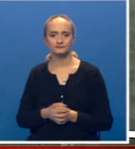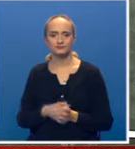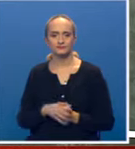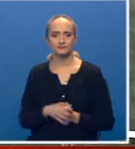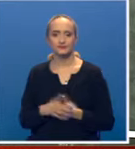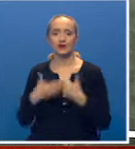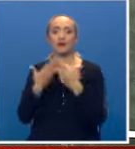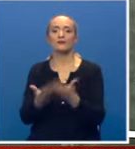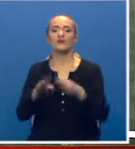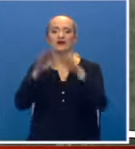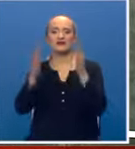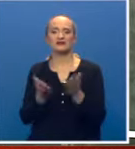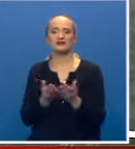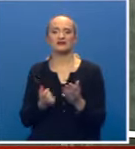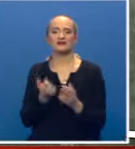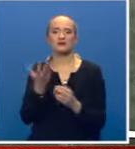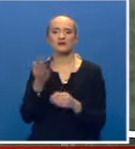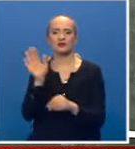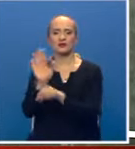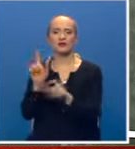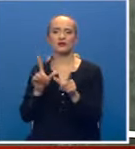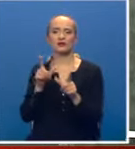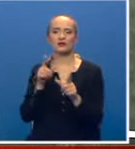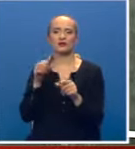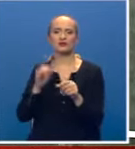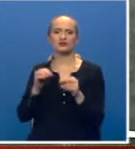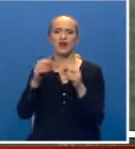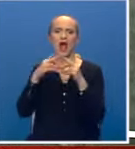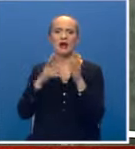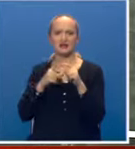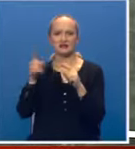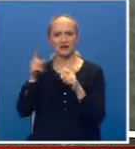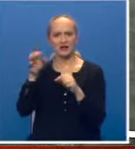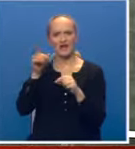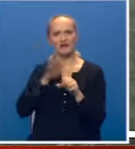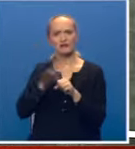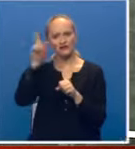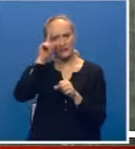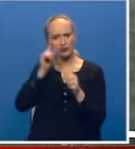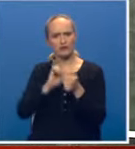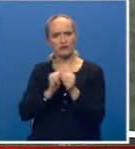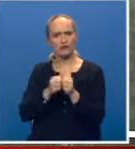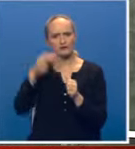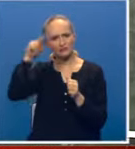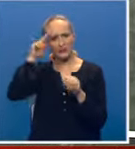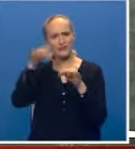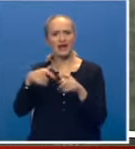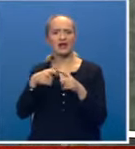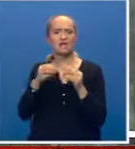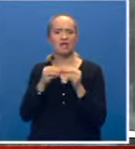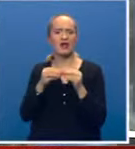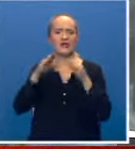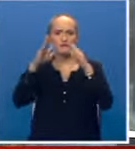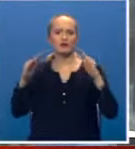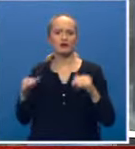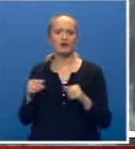Polaganjem vijenaca, brojnih delegacija koje baštine antifašističku borbu na spomenih palim kraješnicima na Banjbrdu kod